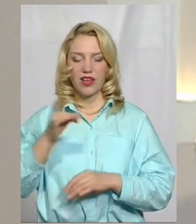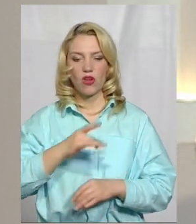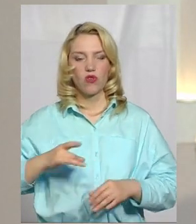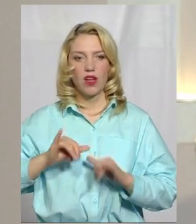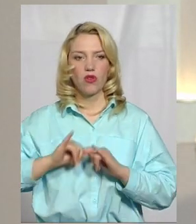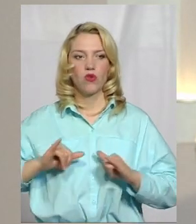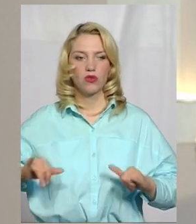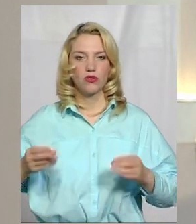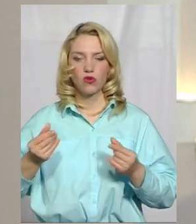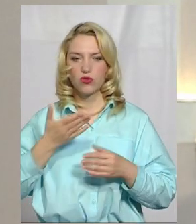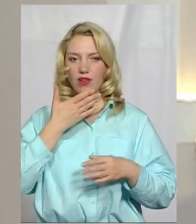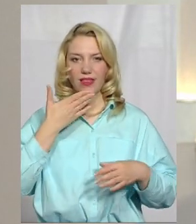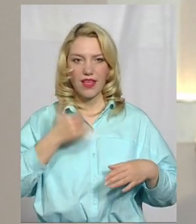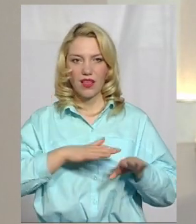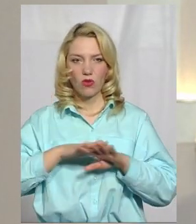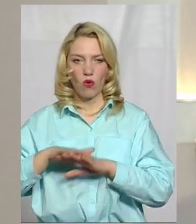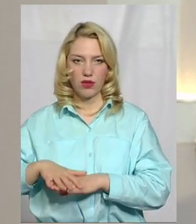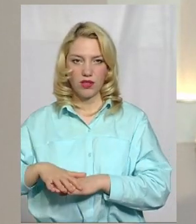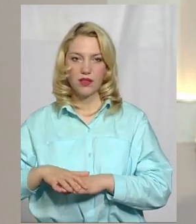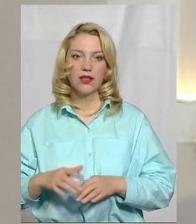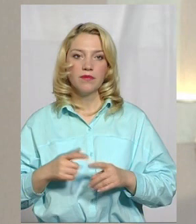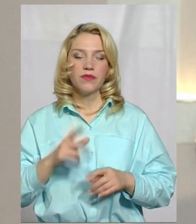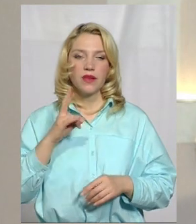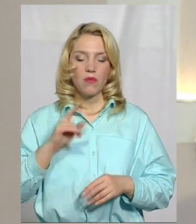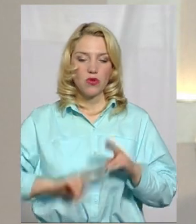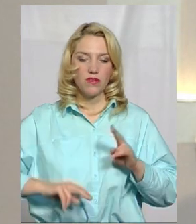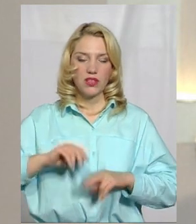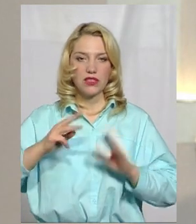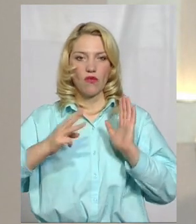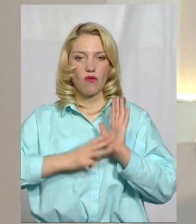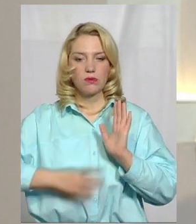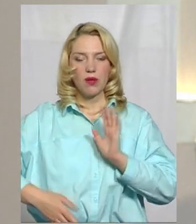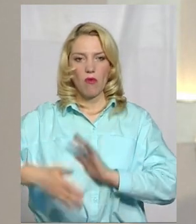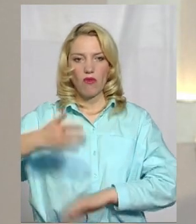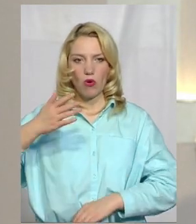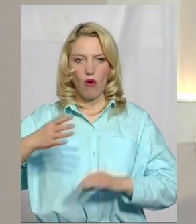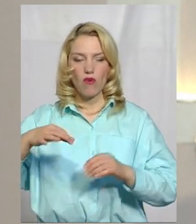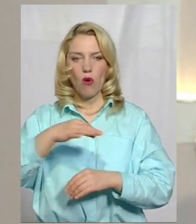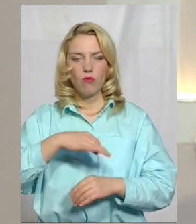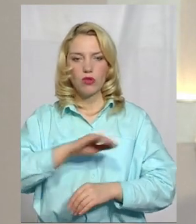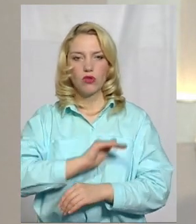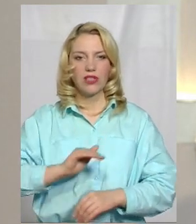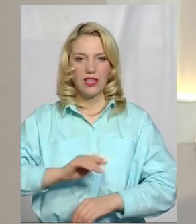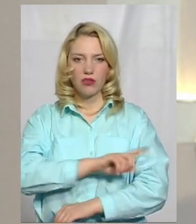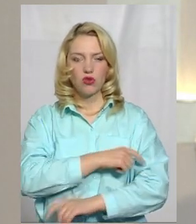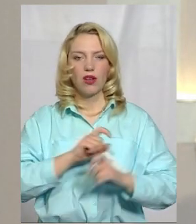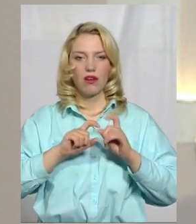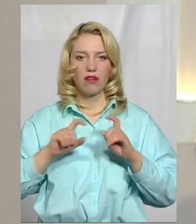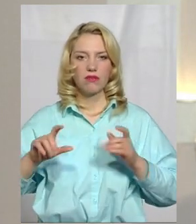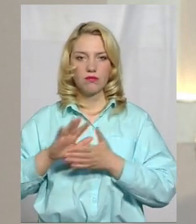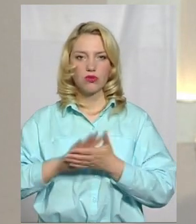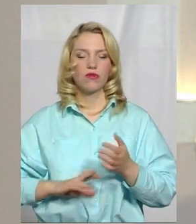розвитку коштів поки не надходило. Будівництво восьмоповерхової обласної дитячої лікарні продовжується.